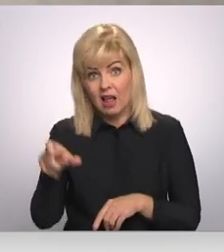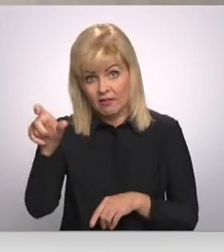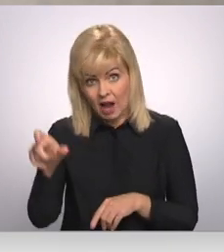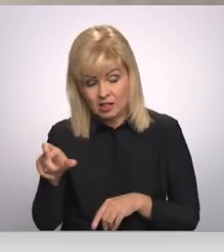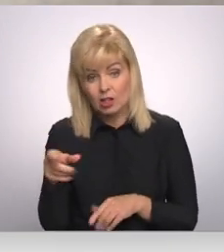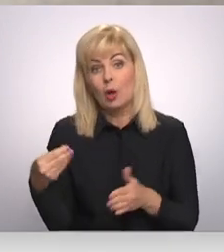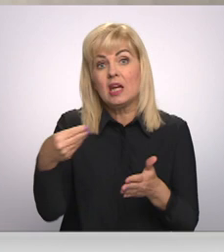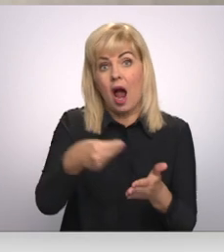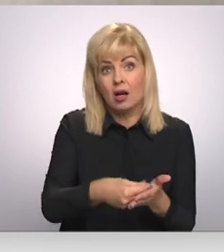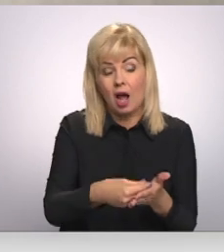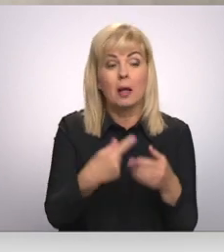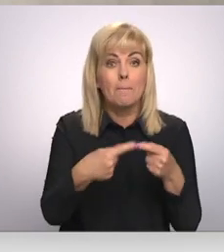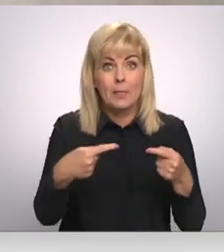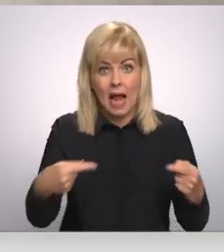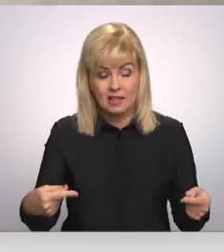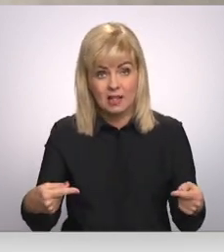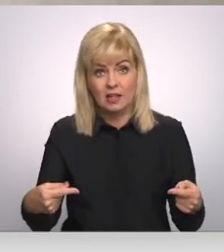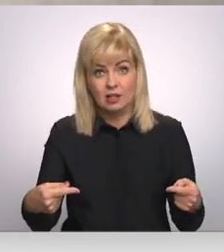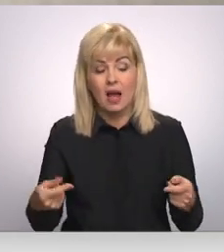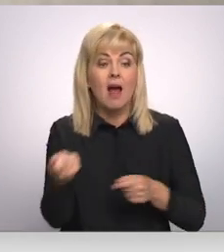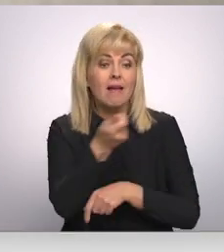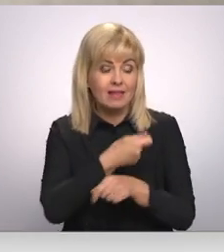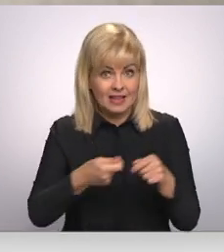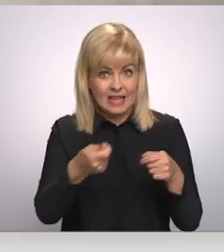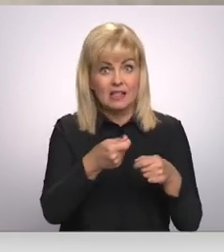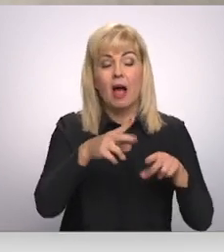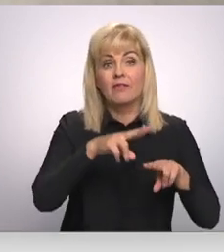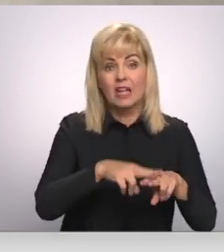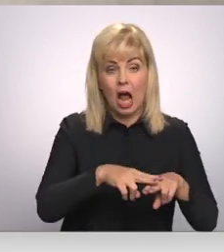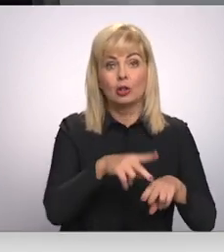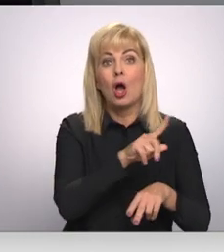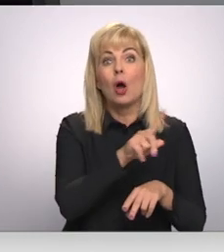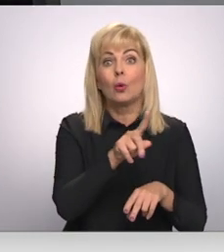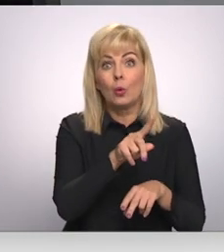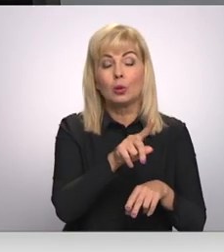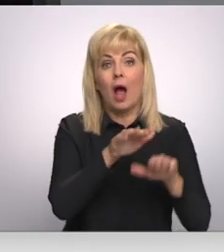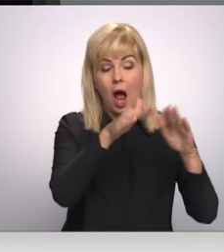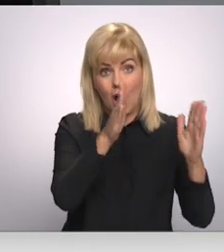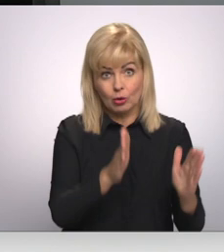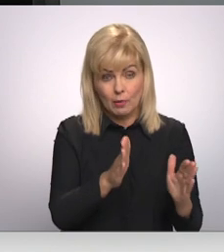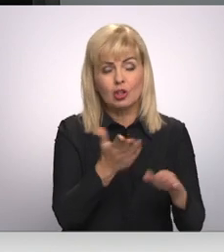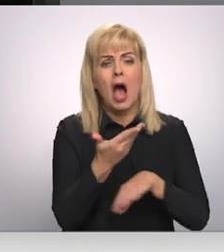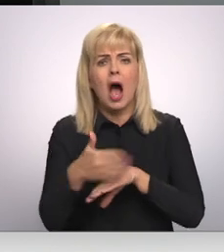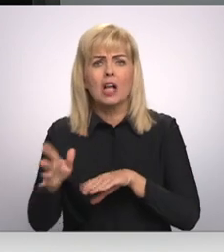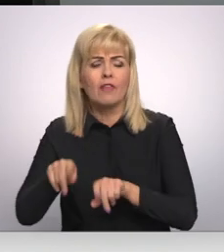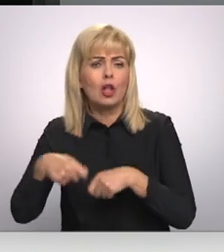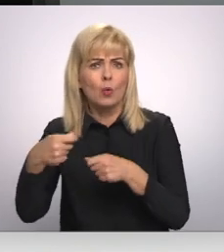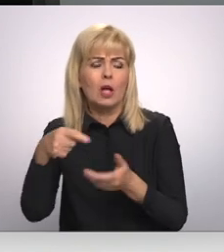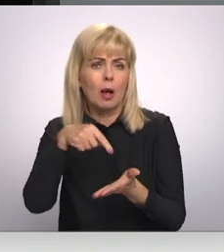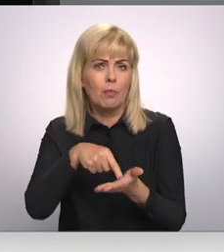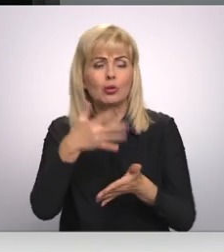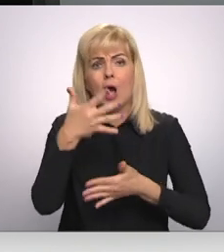iegādāties preces tirsniecības vietā, pie kuras atrodas tarumāts. Atsevišķos nodošanas punktos